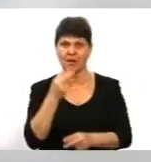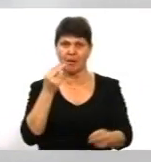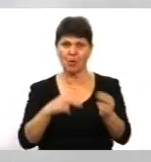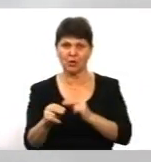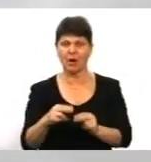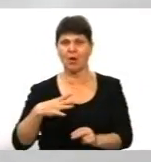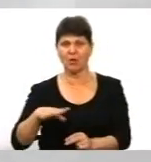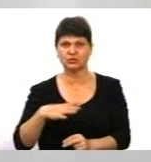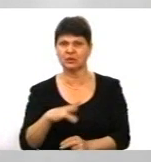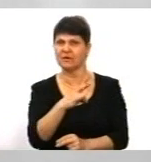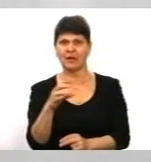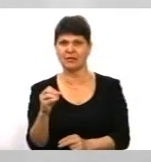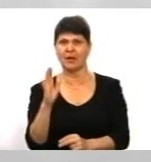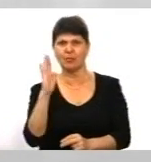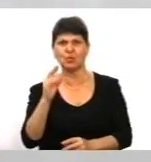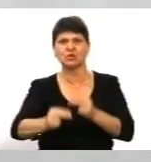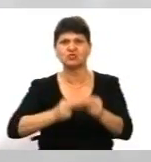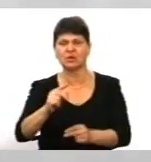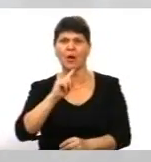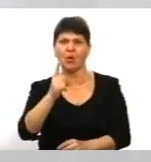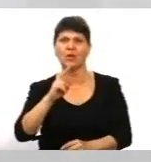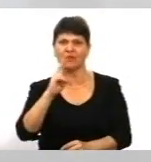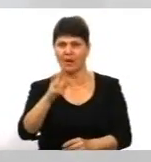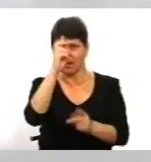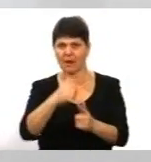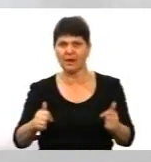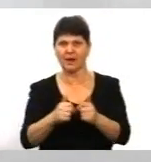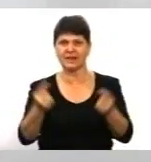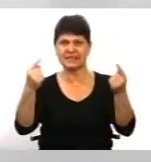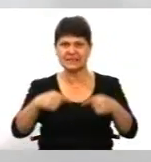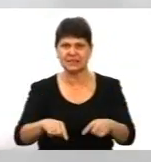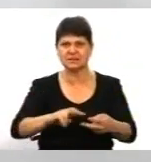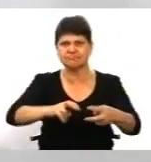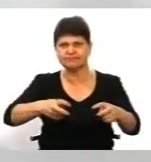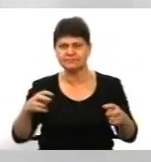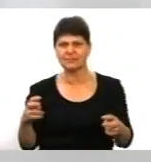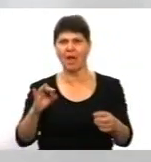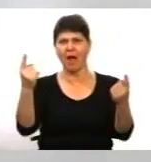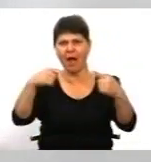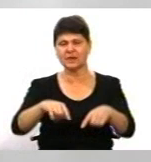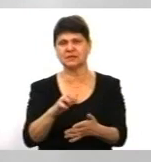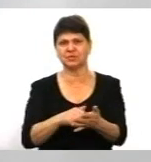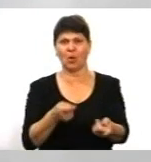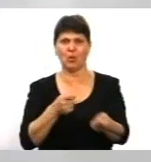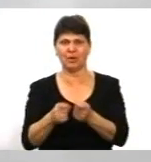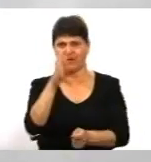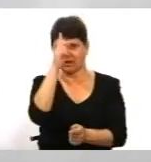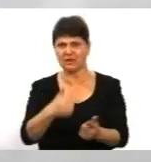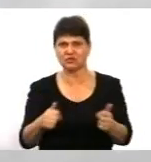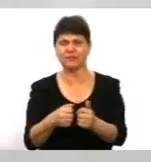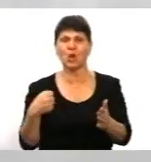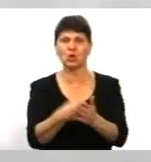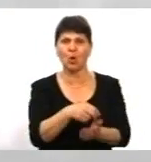більшість, не прийде зараз чи через рік-два. Країни з кризи роками виходять, а криза спричинена управлінням держави до Порошенка